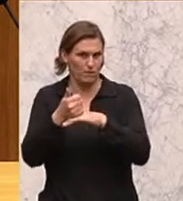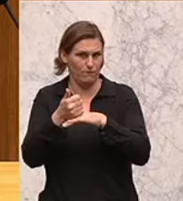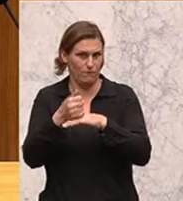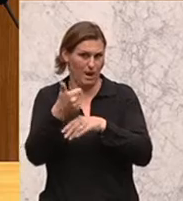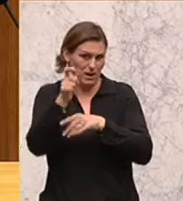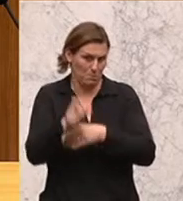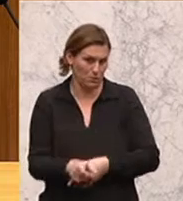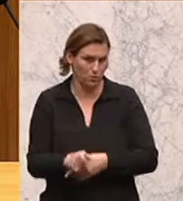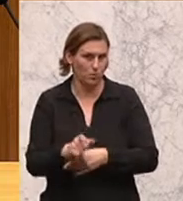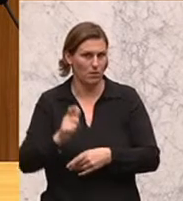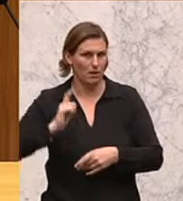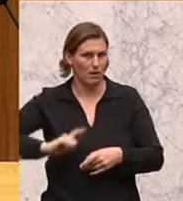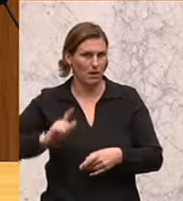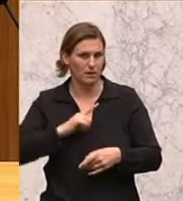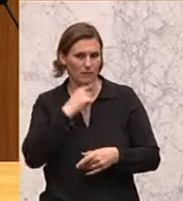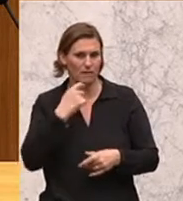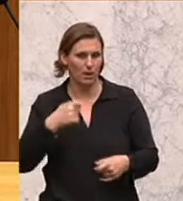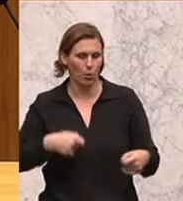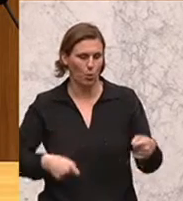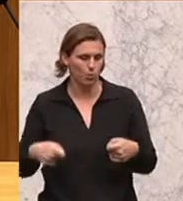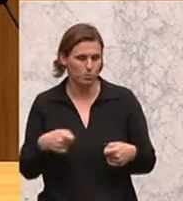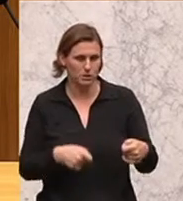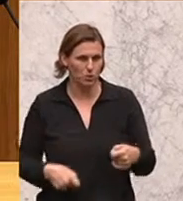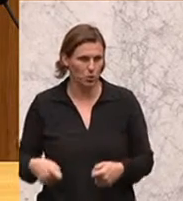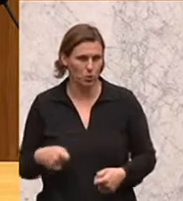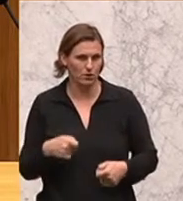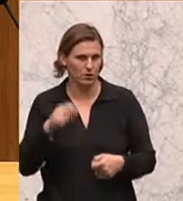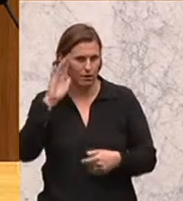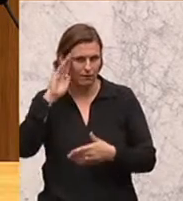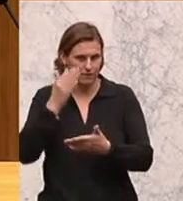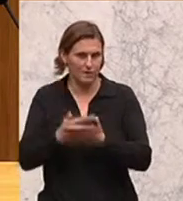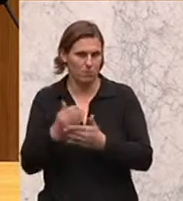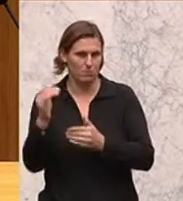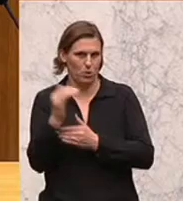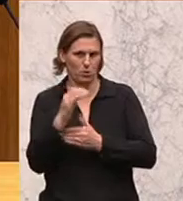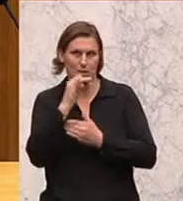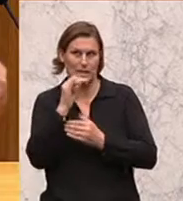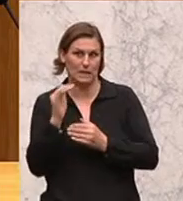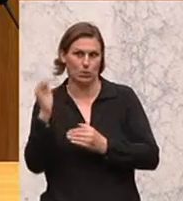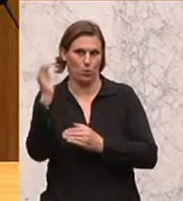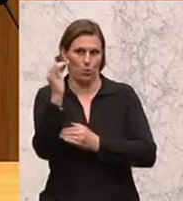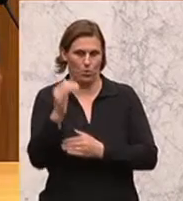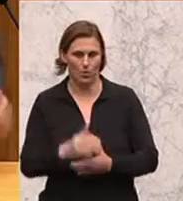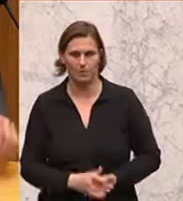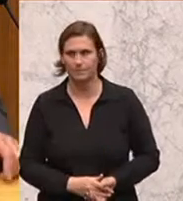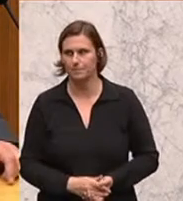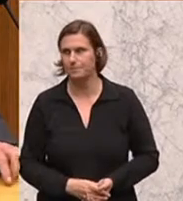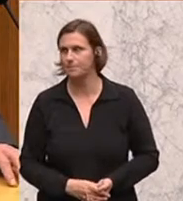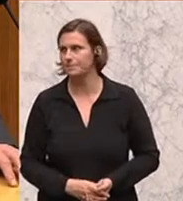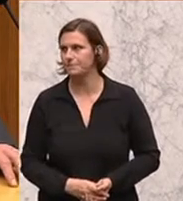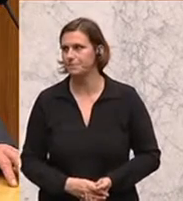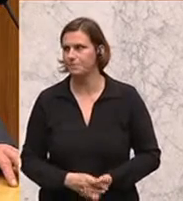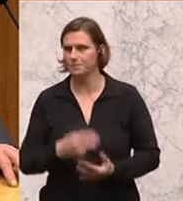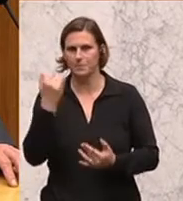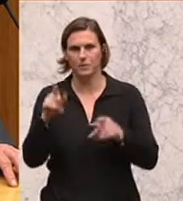ist in diesem Land verbreitet Korruption und das Vertrauen in die Behörden ist nicht unbedingt in hohem Maße gegeben. Nun gibt es ein